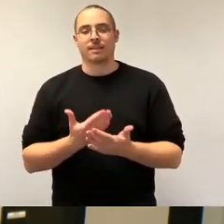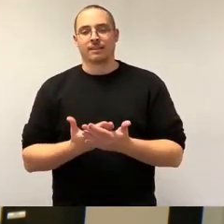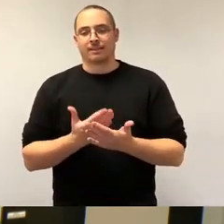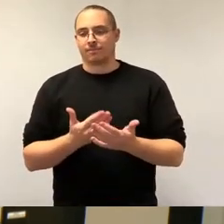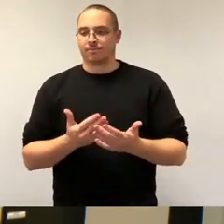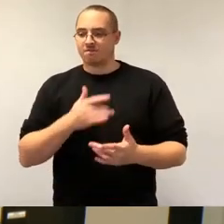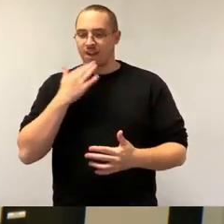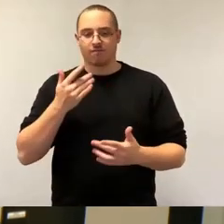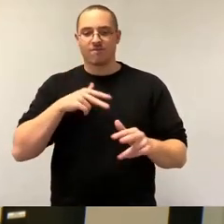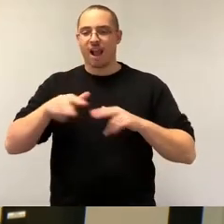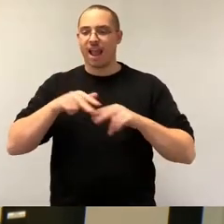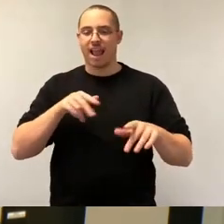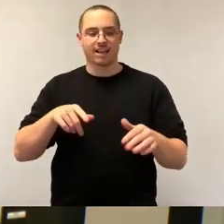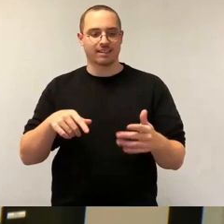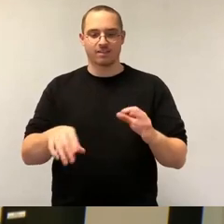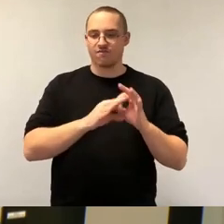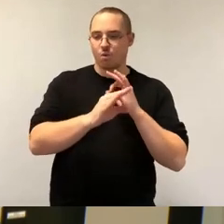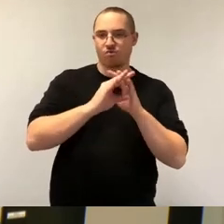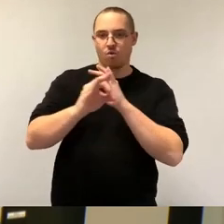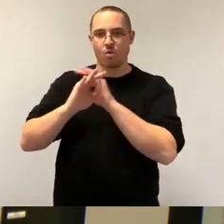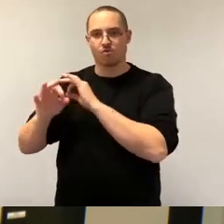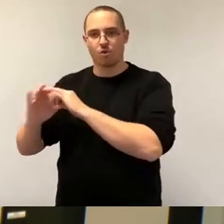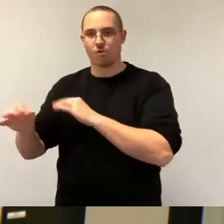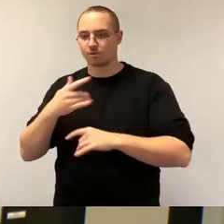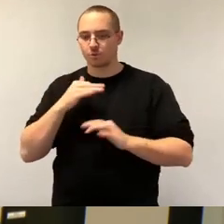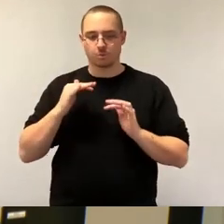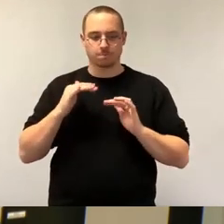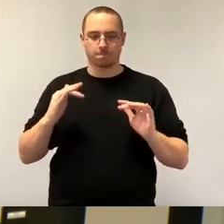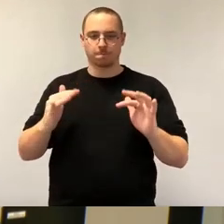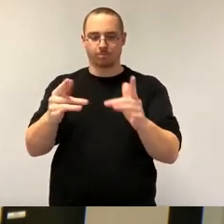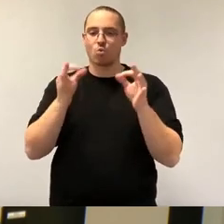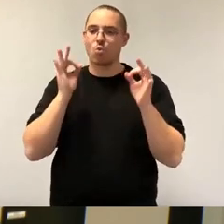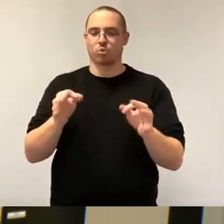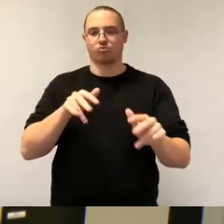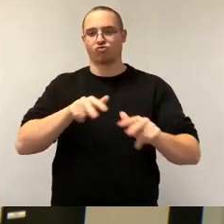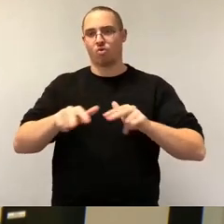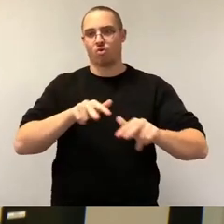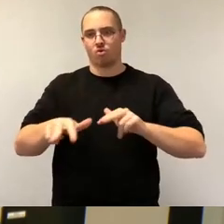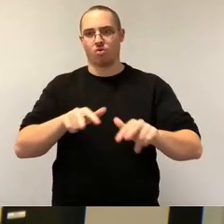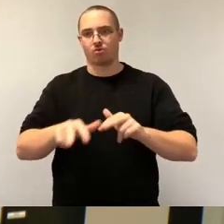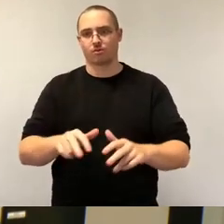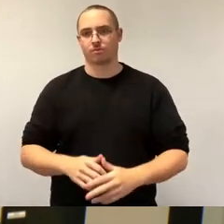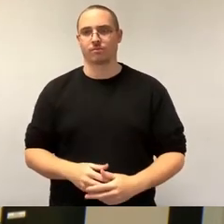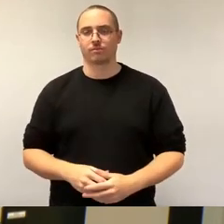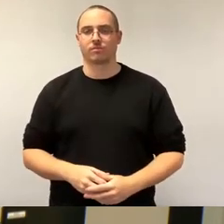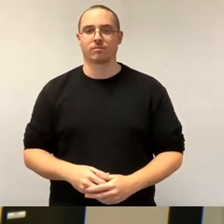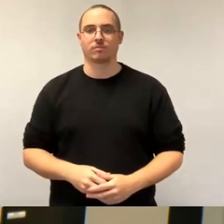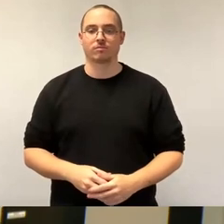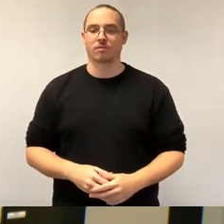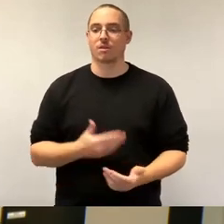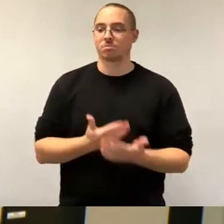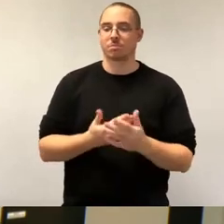Wir haben sehr, sehr viel Geld über mehrere hundert Millionen in verschiedenen Bereichen in Klimaprojekte reingestreckt.